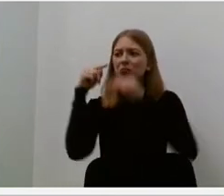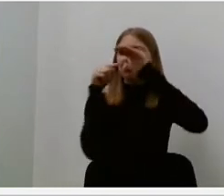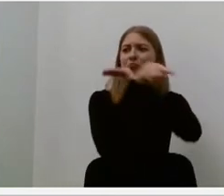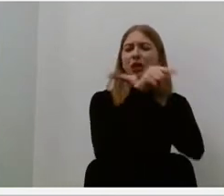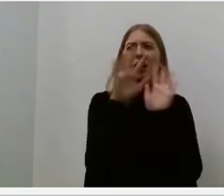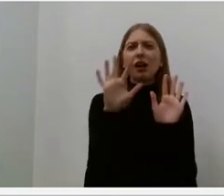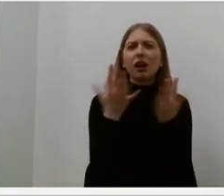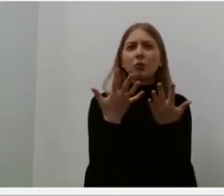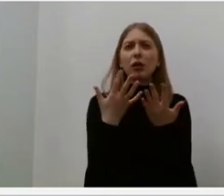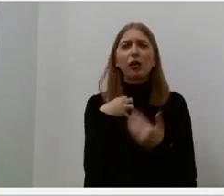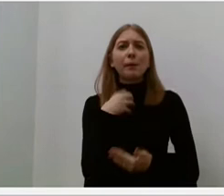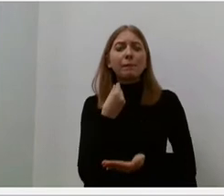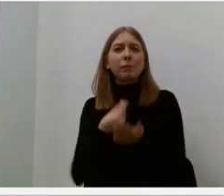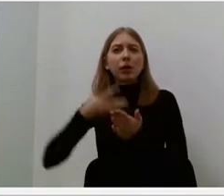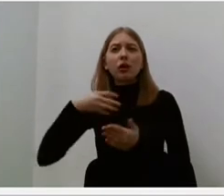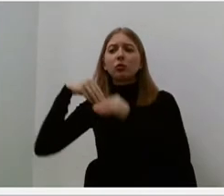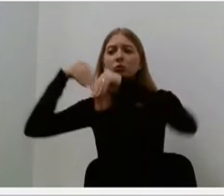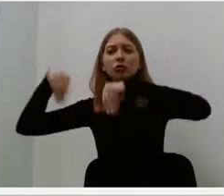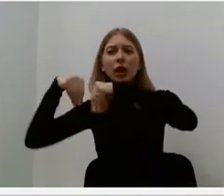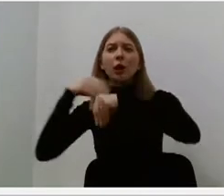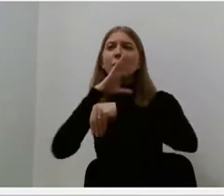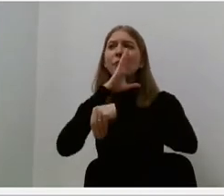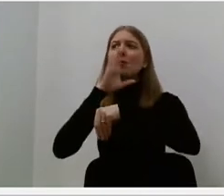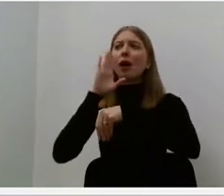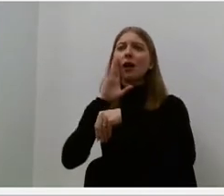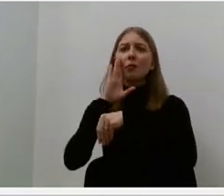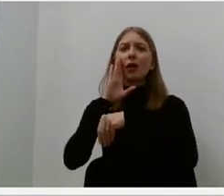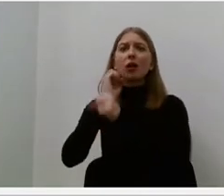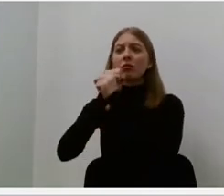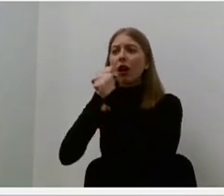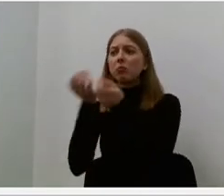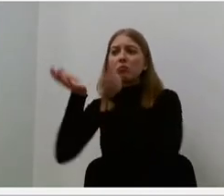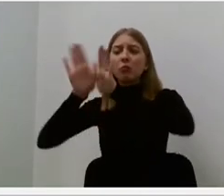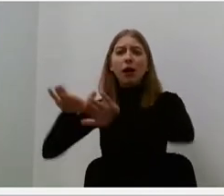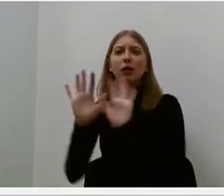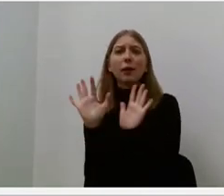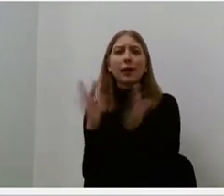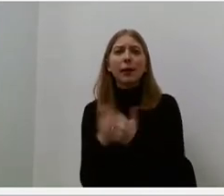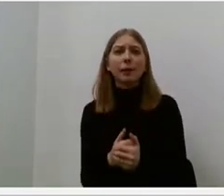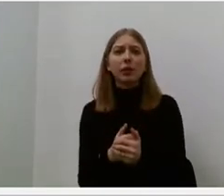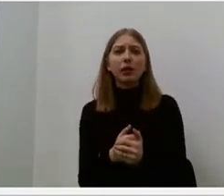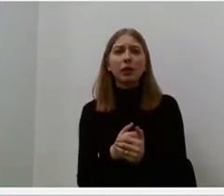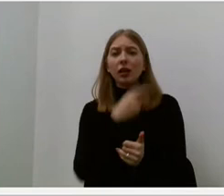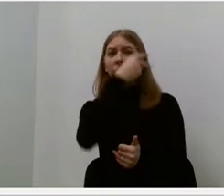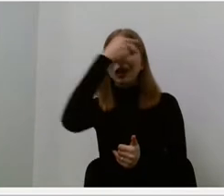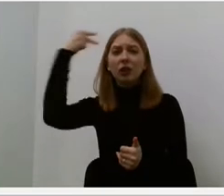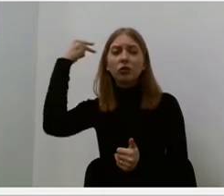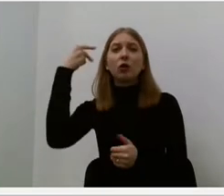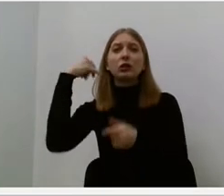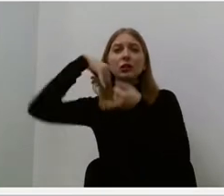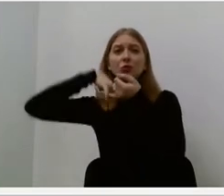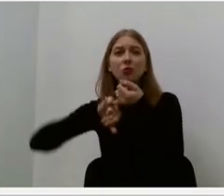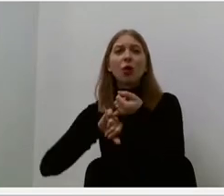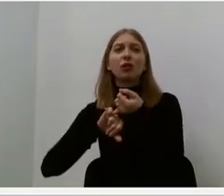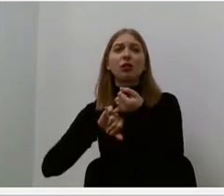žemę, brangiausią mamą, palikus brangiausią savo darbą. Lietuvos proistoria su jos nežinomais Lietuvoje